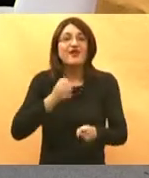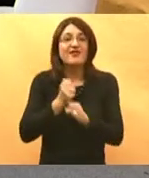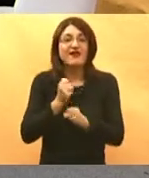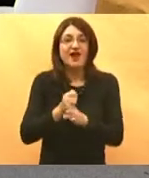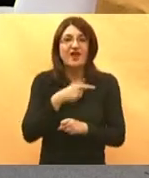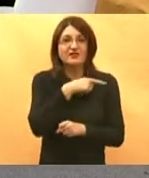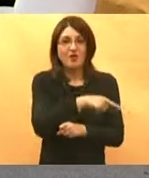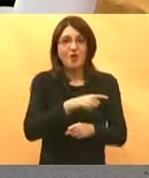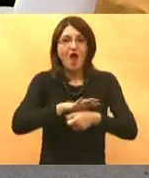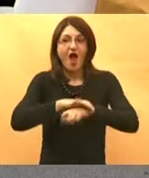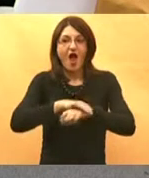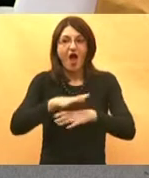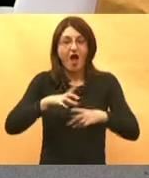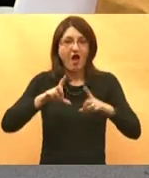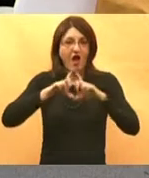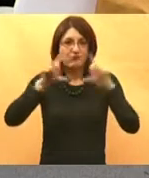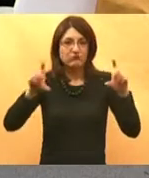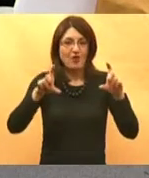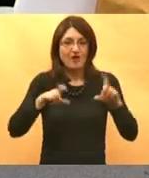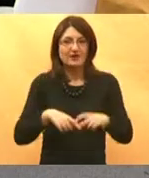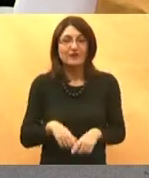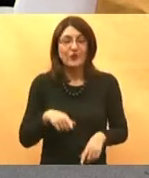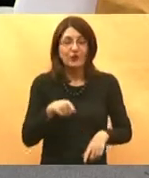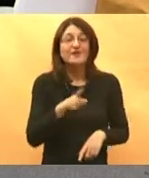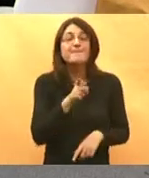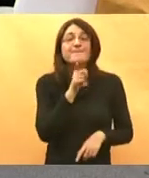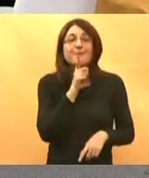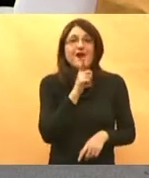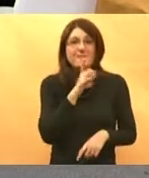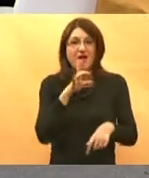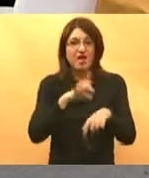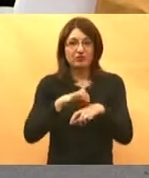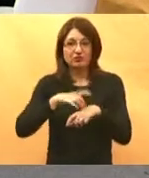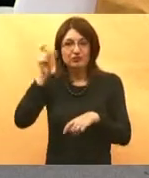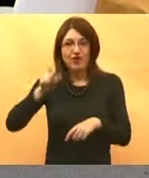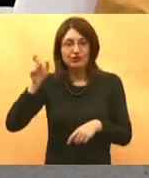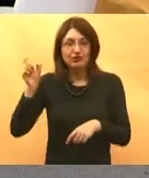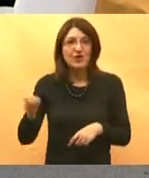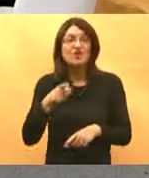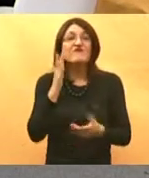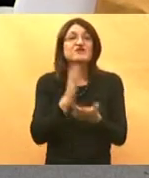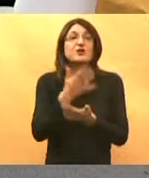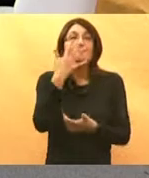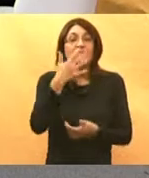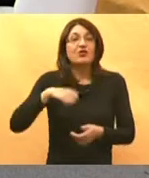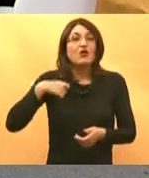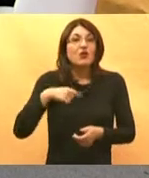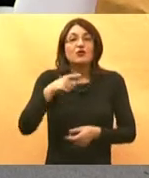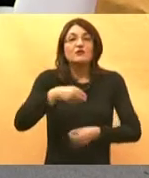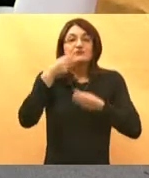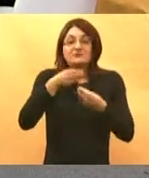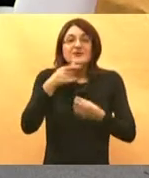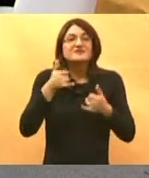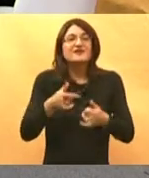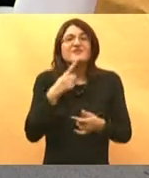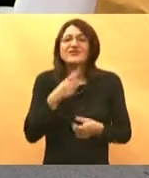tren nije mogo negdje dobiti specializaciju. To je ono što ja govorim o manjku lječnika i što lječnička komora već govori više od pet godina. Izrazito je teška